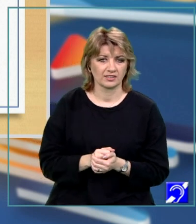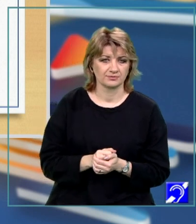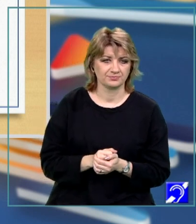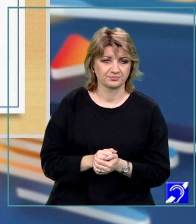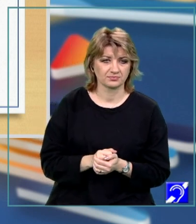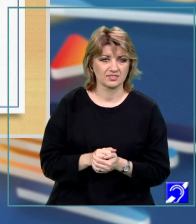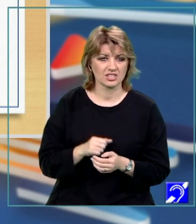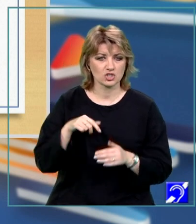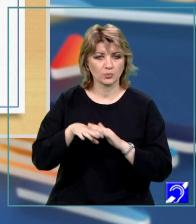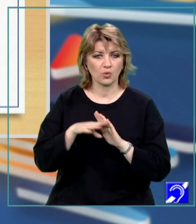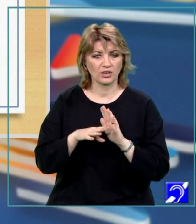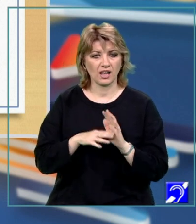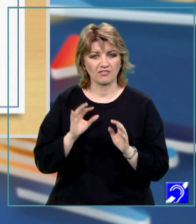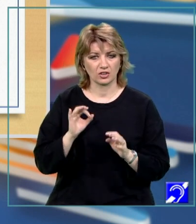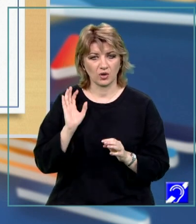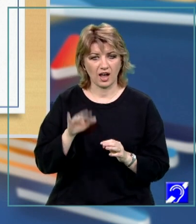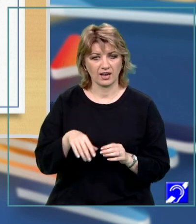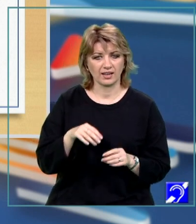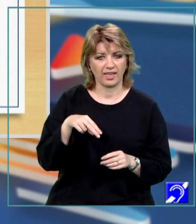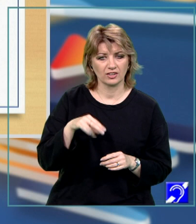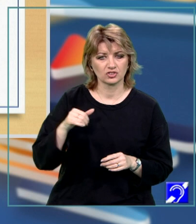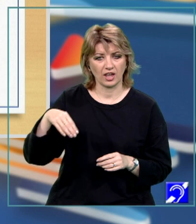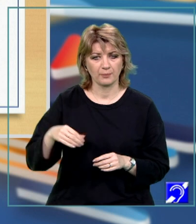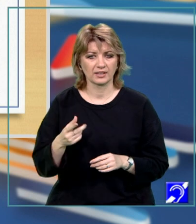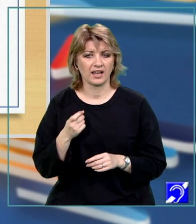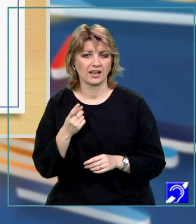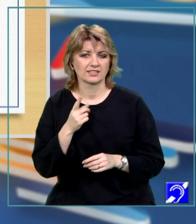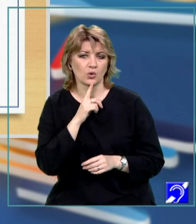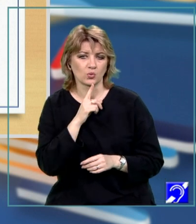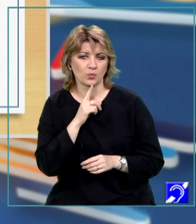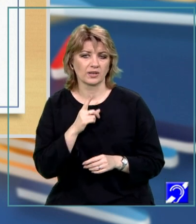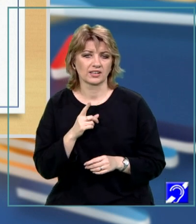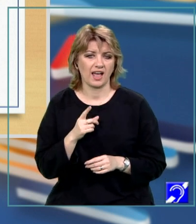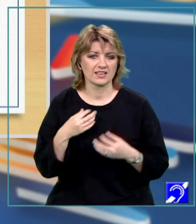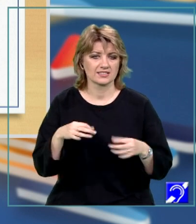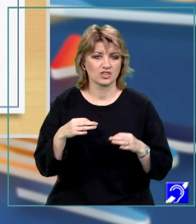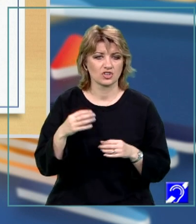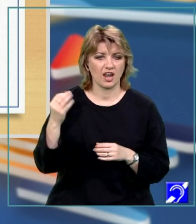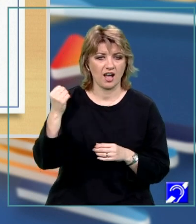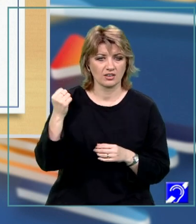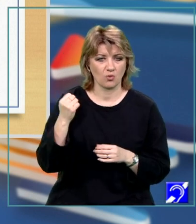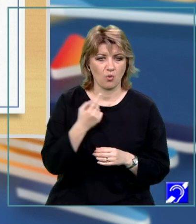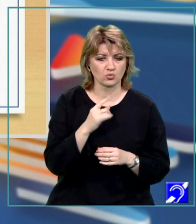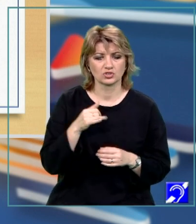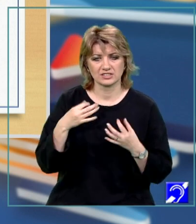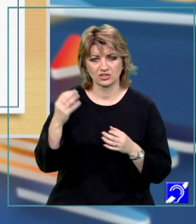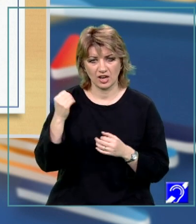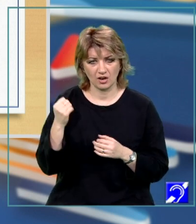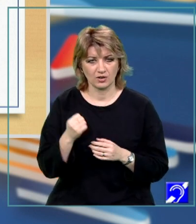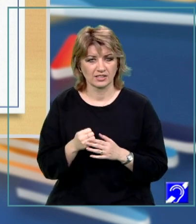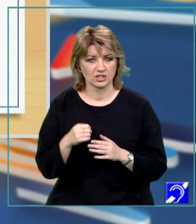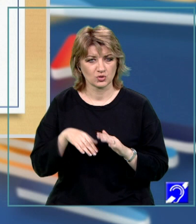parametri N și M, prin care primește câte un număr natural din intervalul 1.10 la 9. Subprogramul returnează numărul